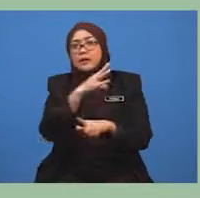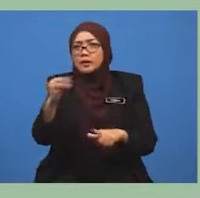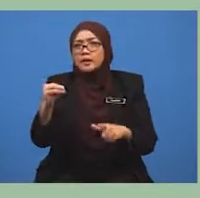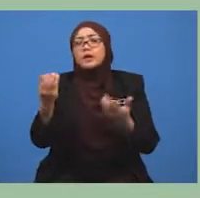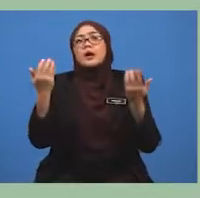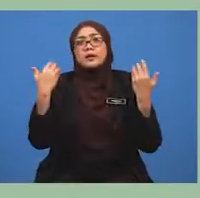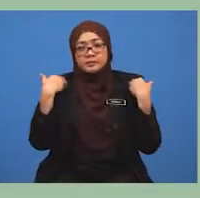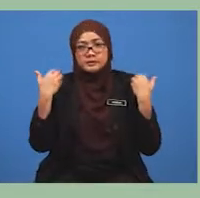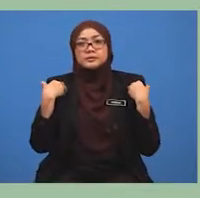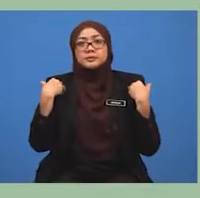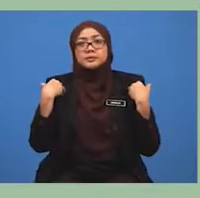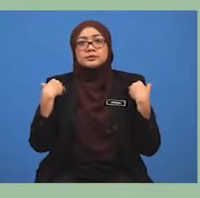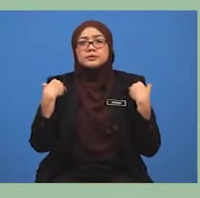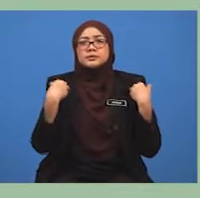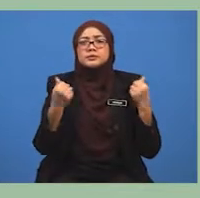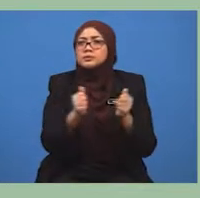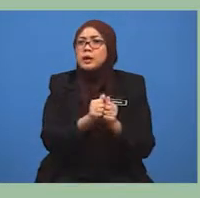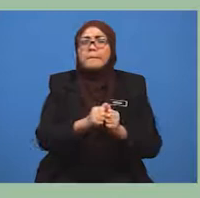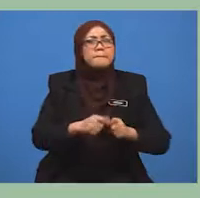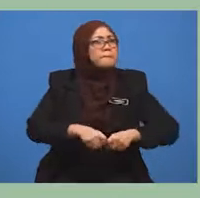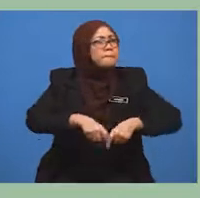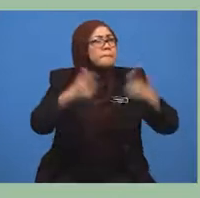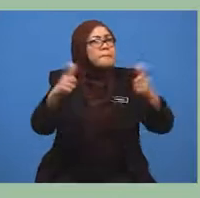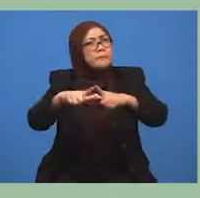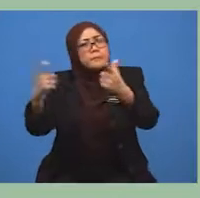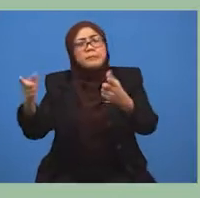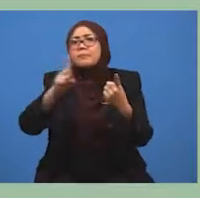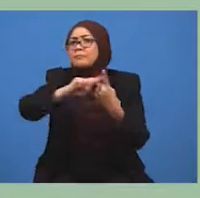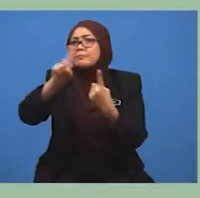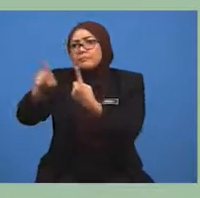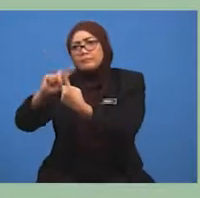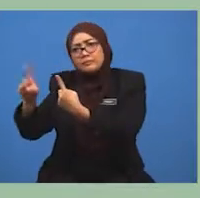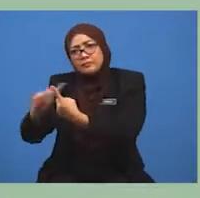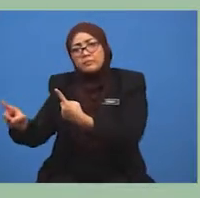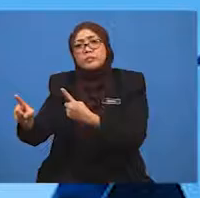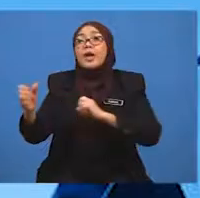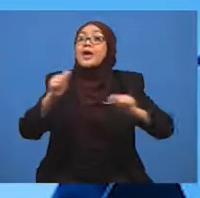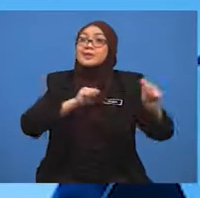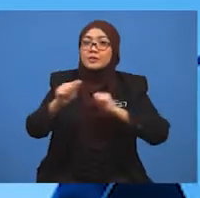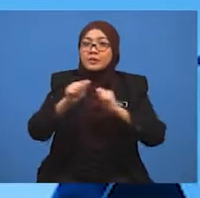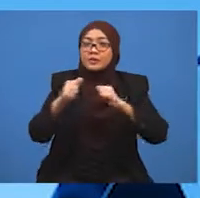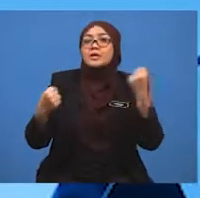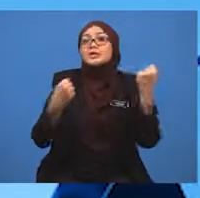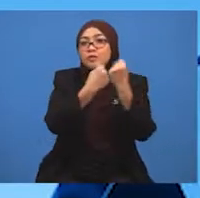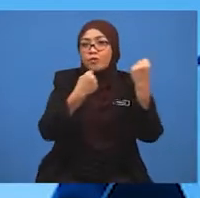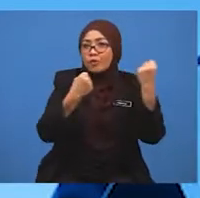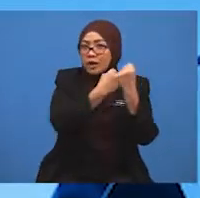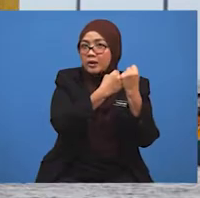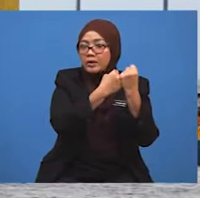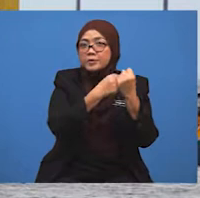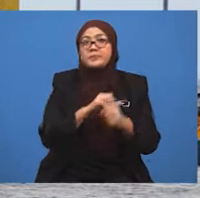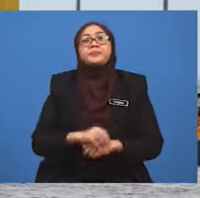jaringan dengan pelbagai aktiviti dan perkhidmatan sokongan. Seterusnya ialah